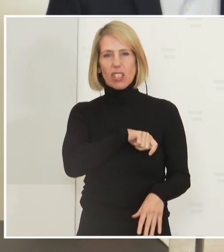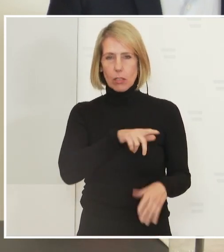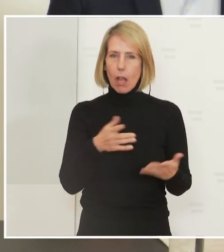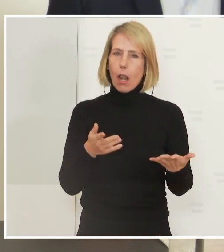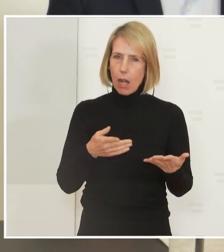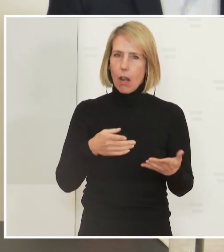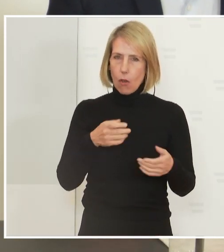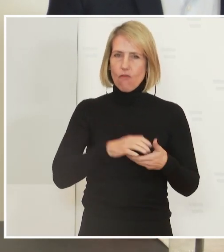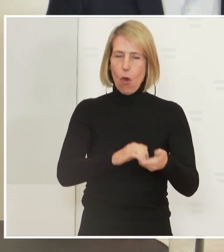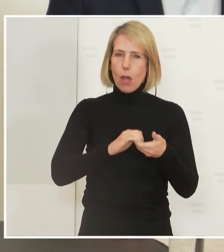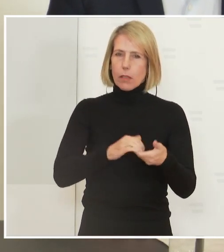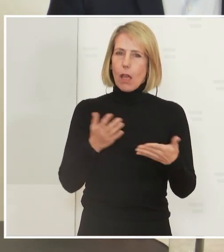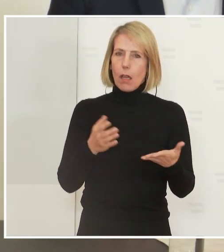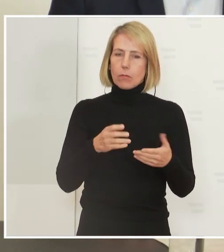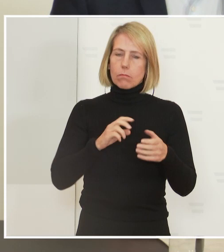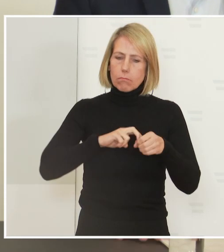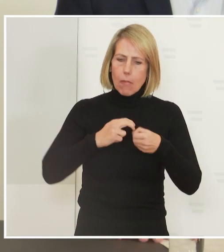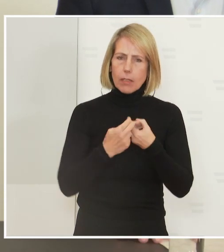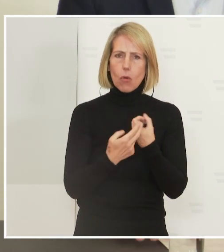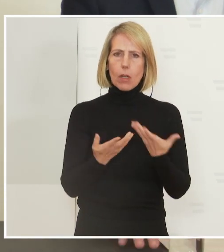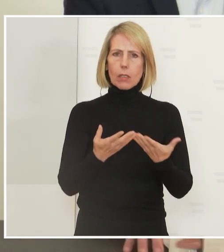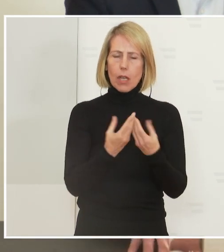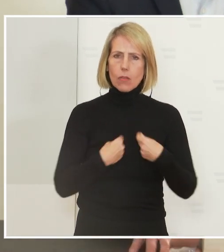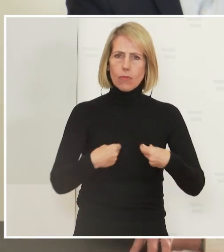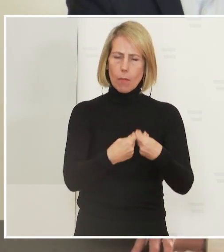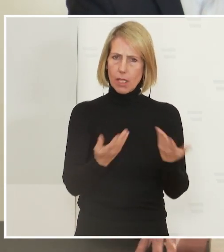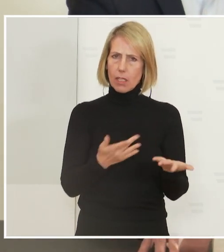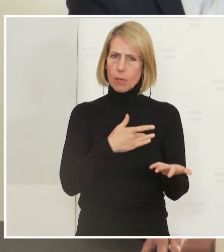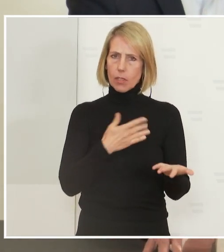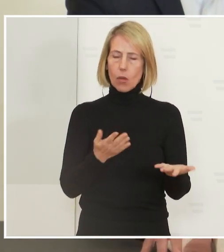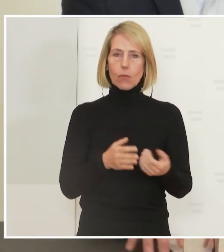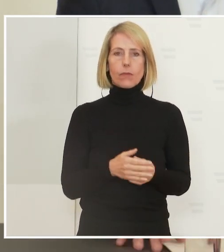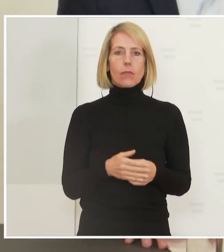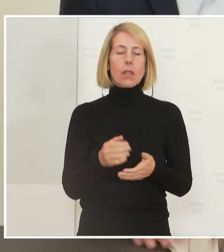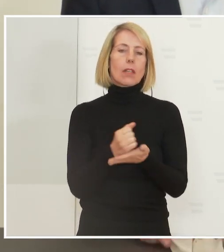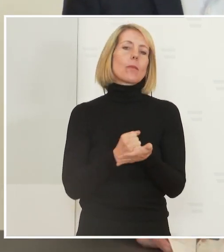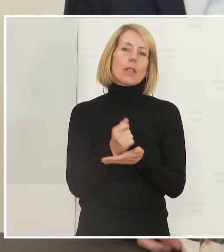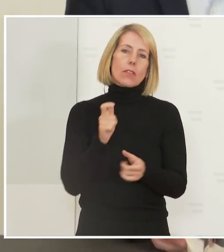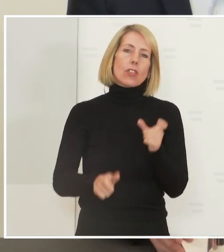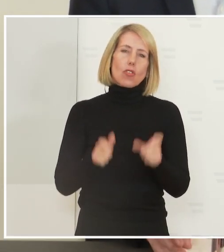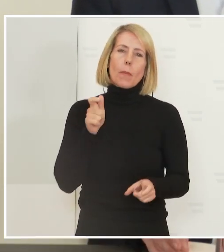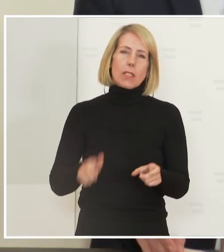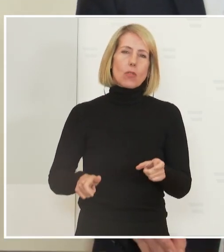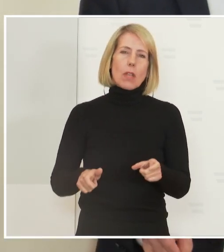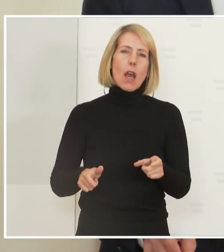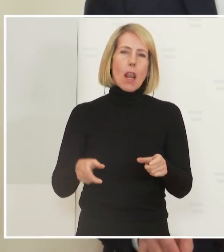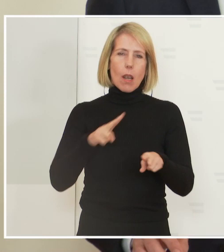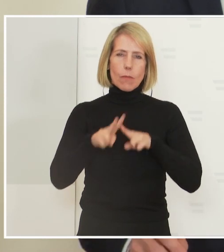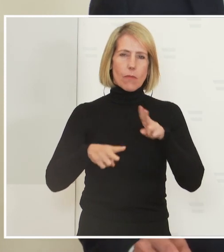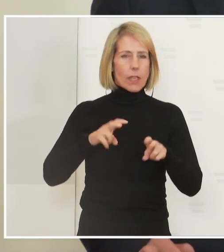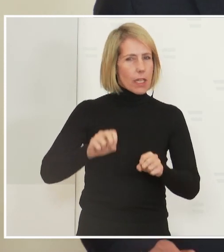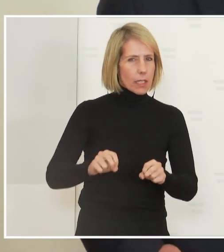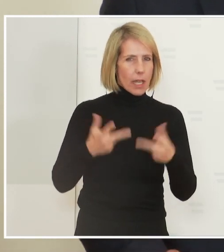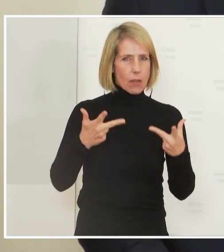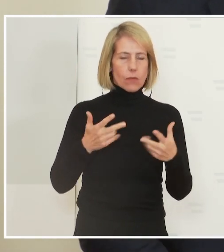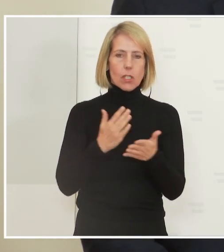Freunde und Angehörige, die betroffen sind. Und das medizinische Personal, die Pflegekräfte, die seit